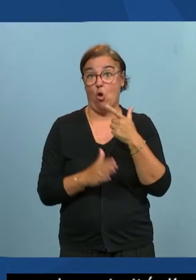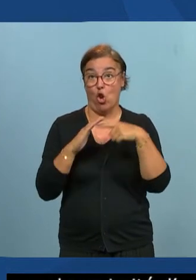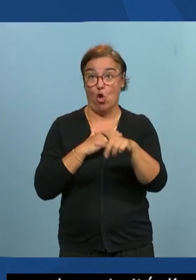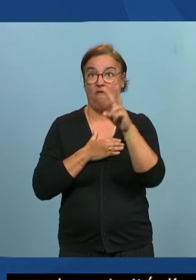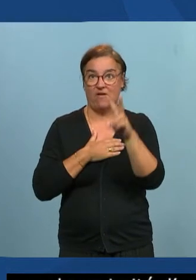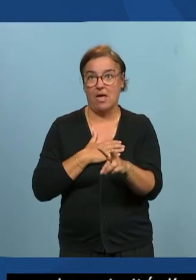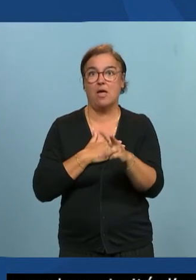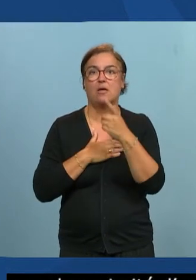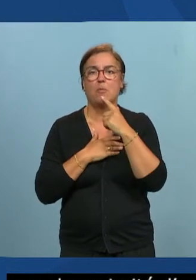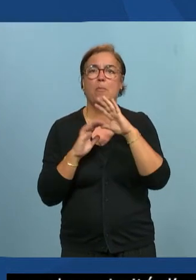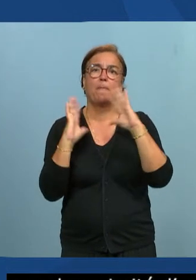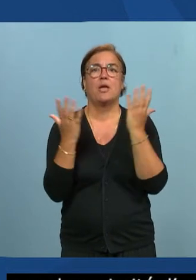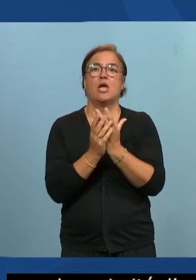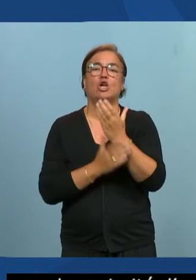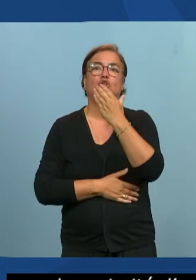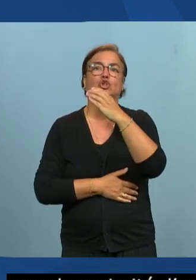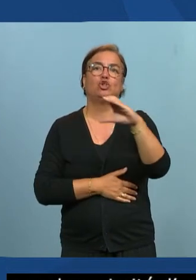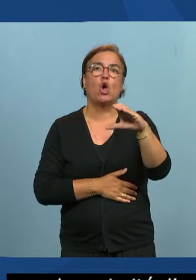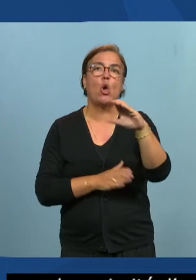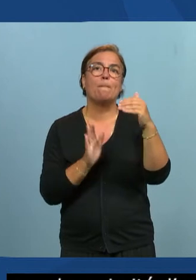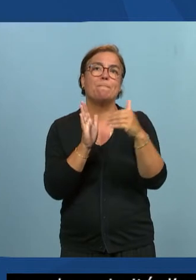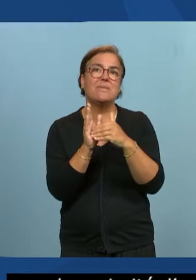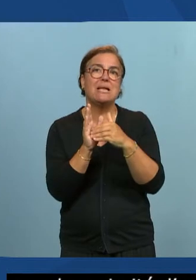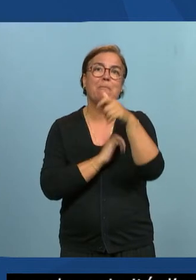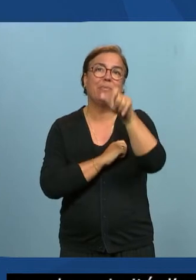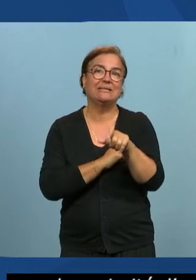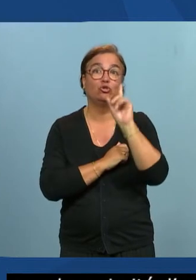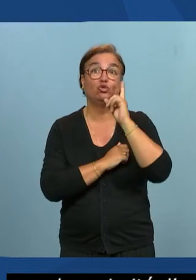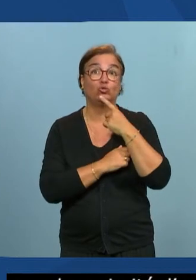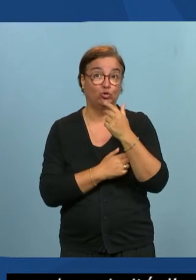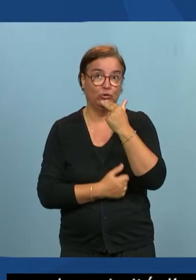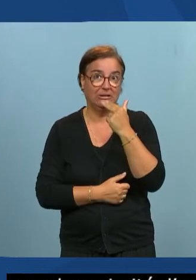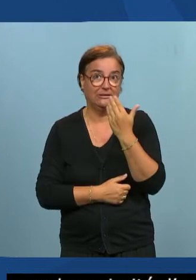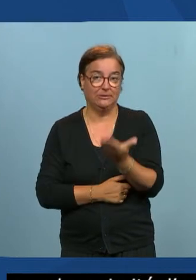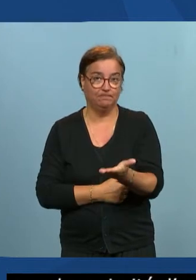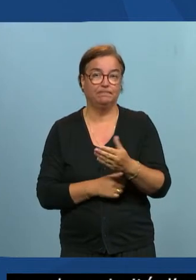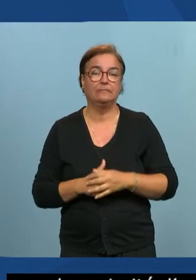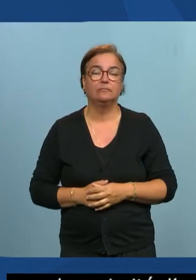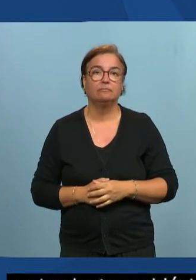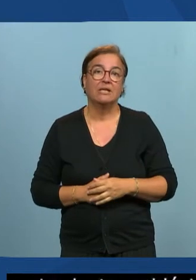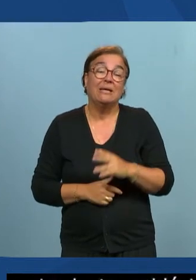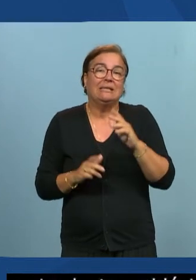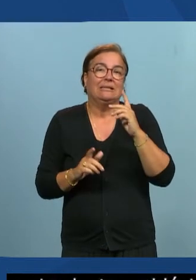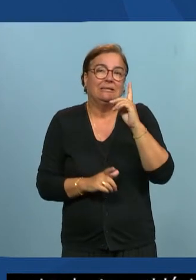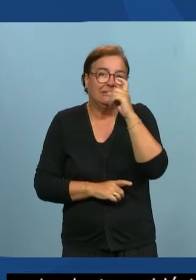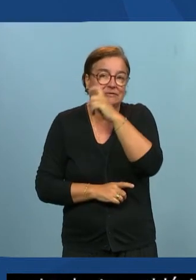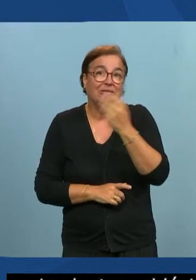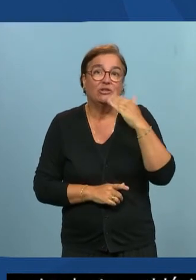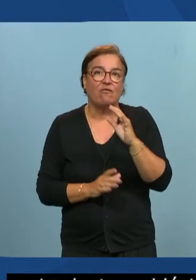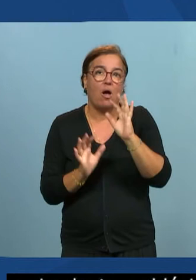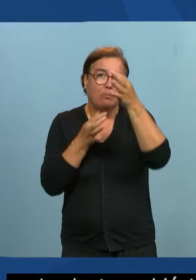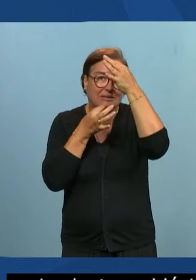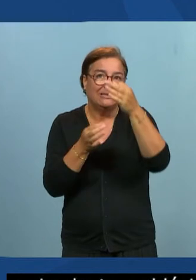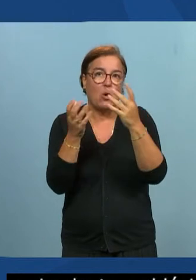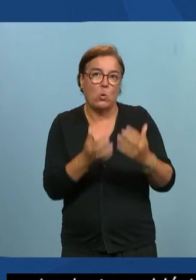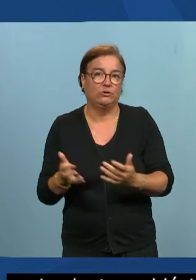environ 100 000 personnes sourdes sans ça c'est difficile estimer là aussi et du coup c